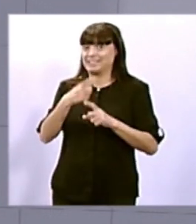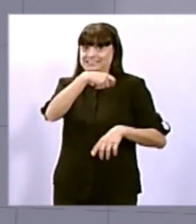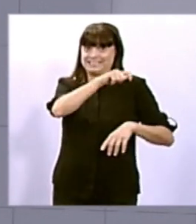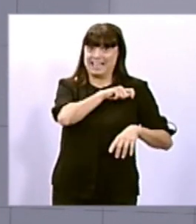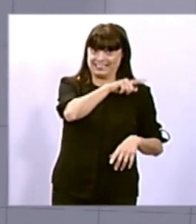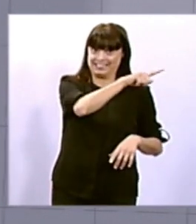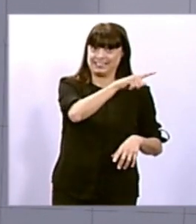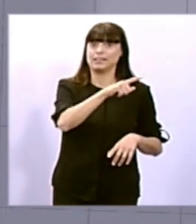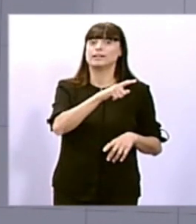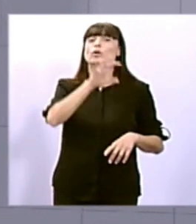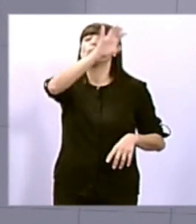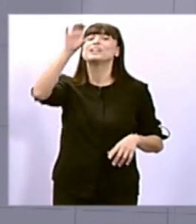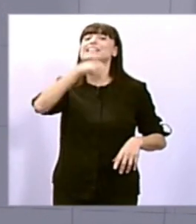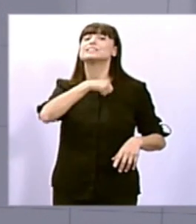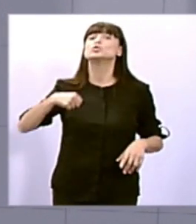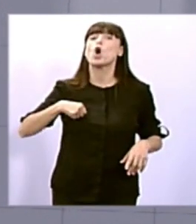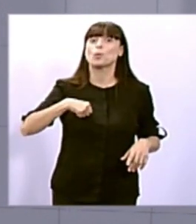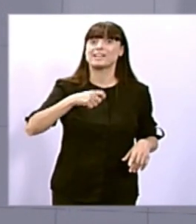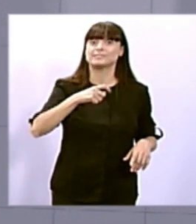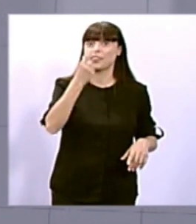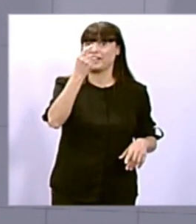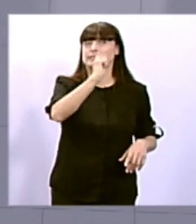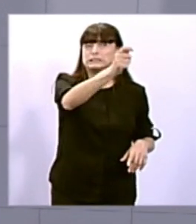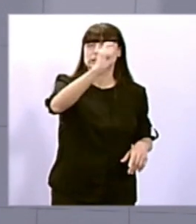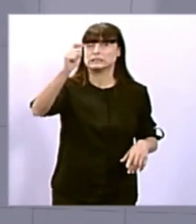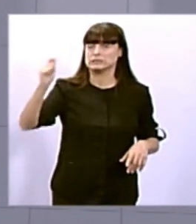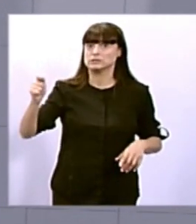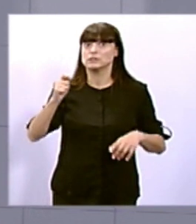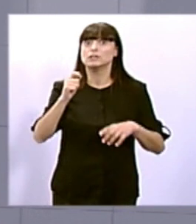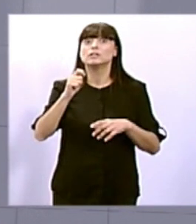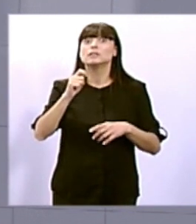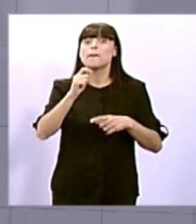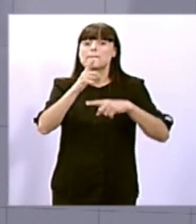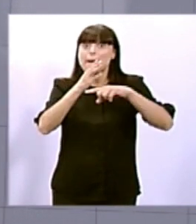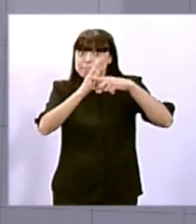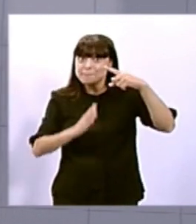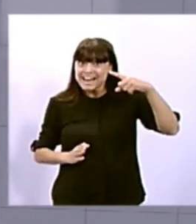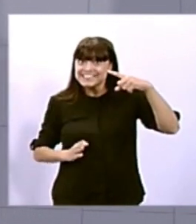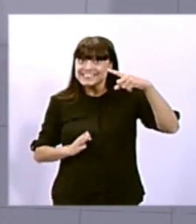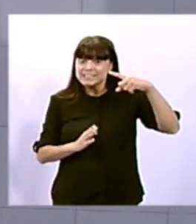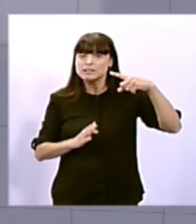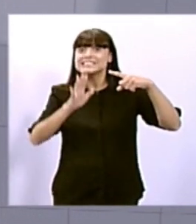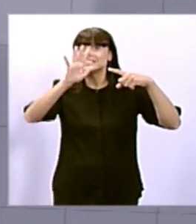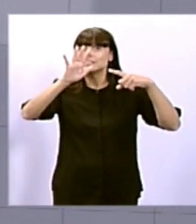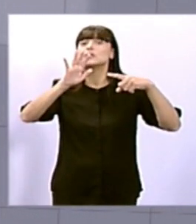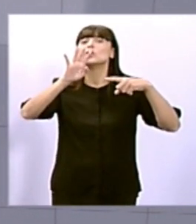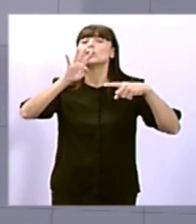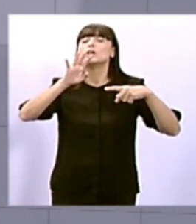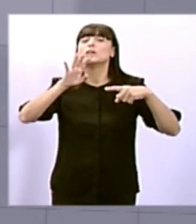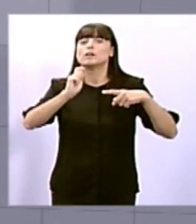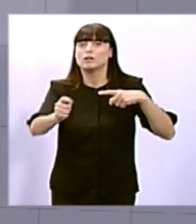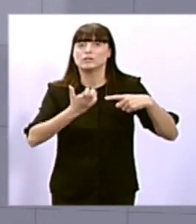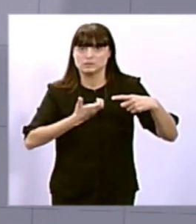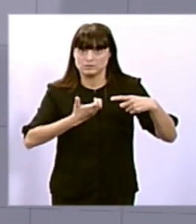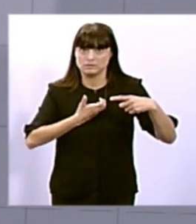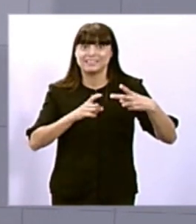5.000 milions d'euros, que anava als dents locals, així com, també, al voltant de 450 milions per el tema dels fons de transport dels dents locals